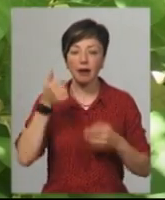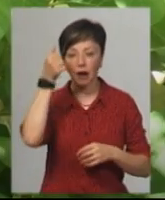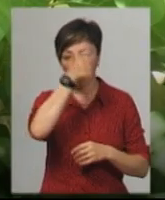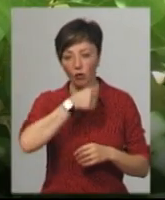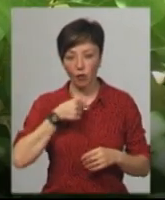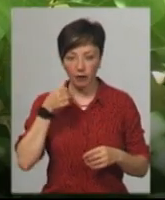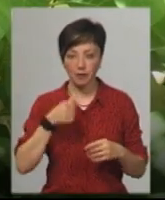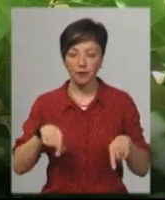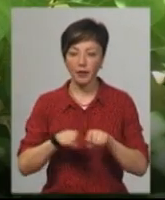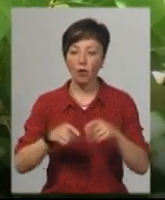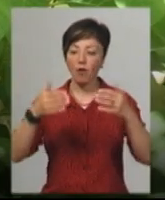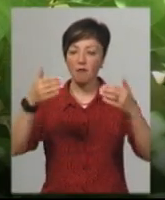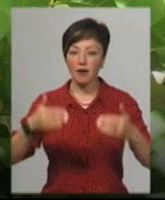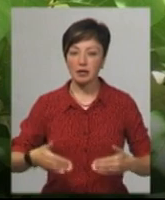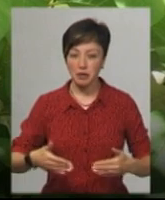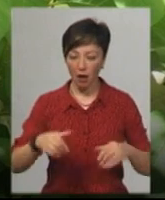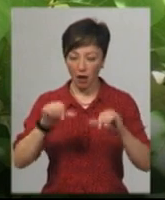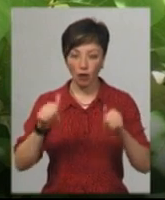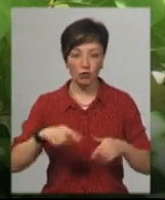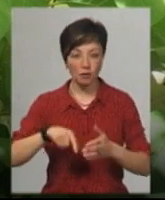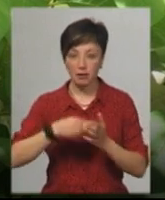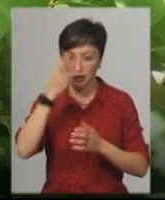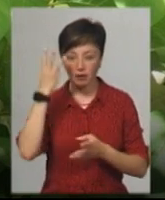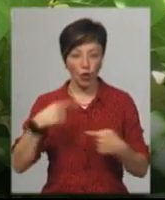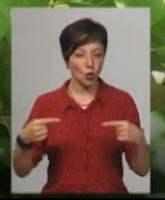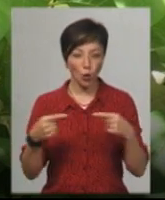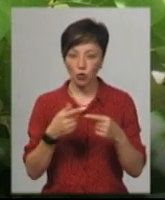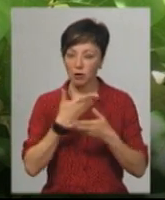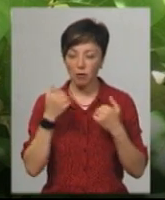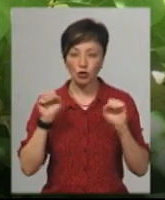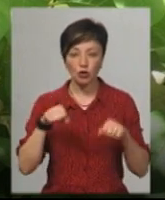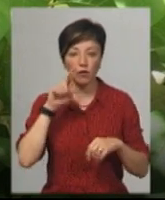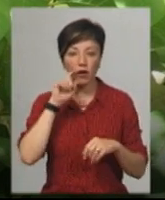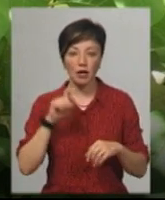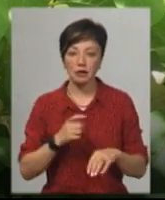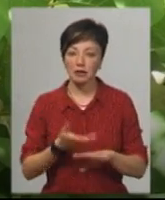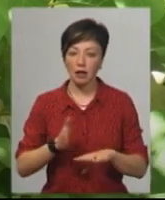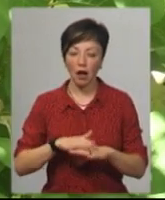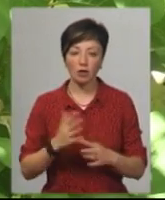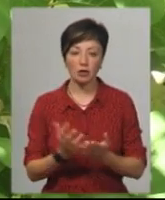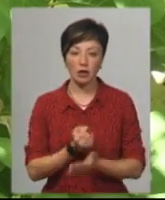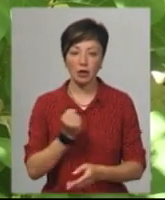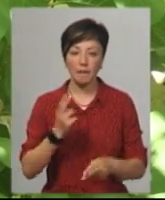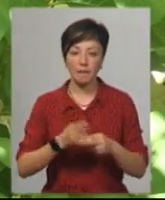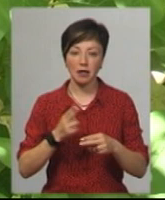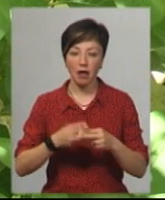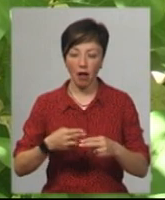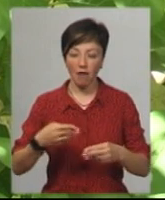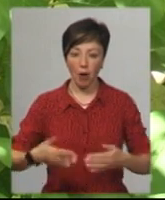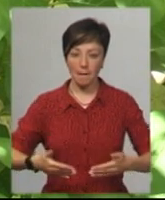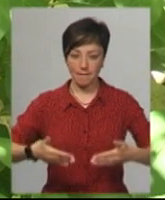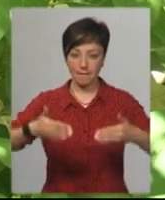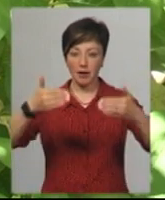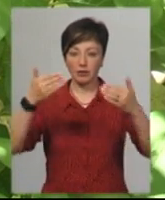фасаду в місті Хмельницькому точно немає, ну і, можливо, і в Україні складно буде знайти металева перфорація